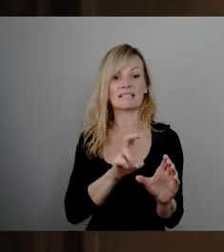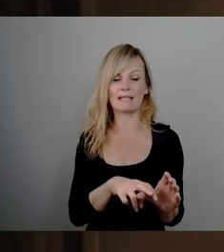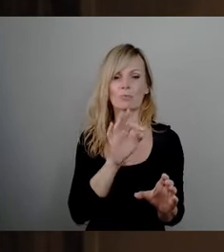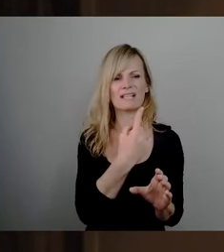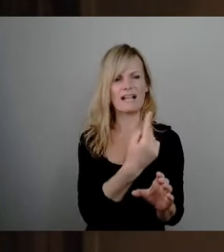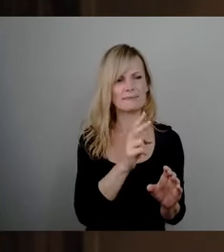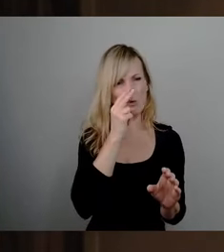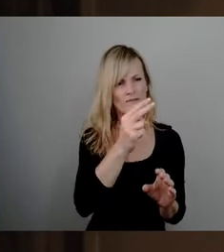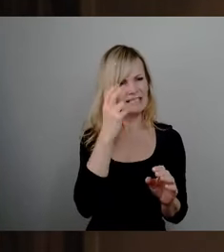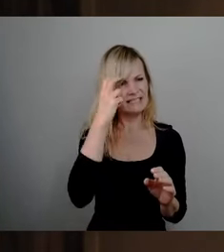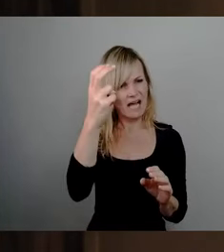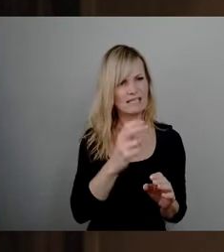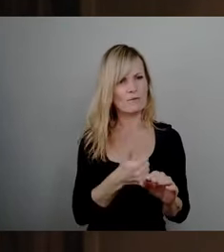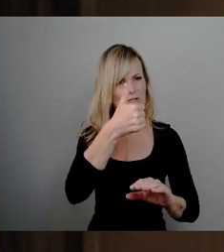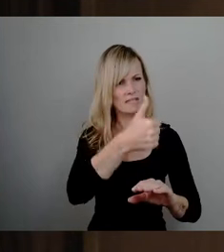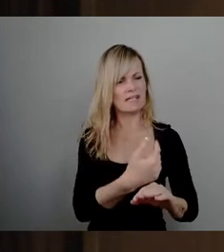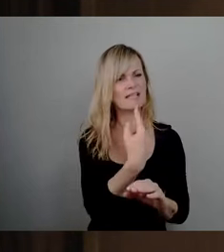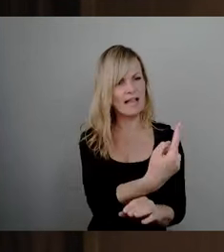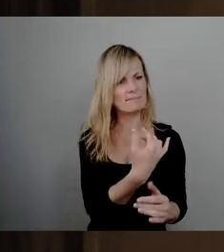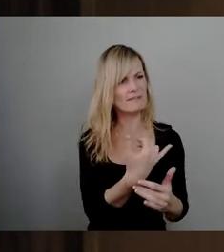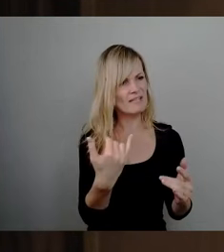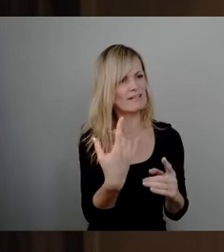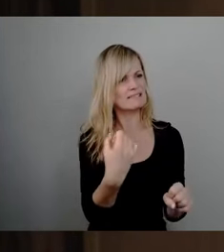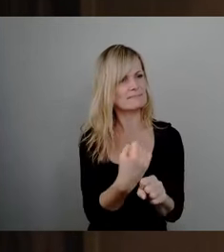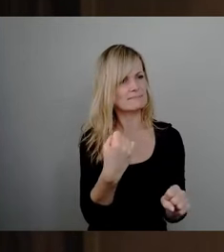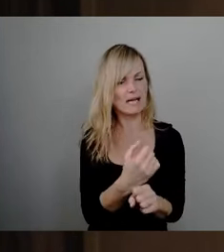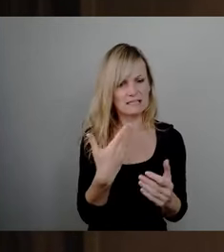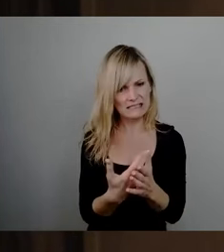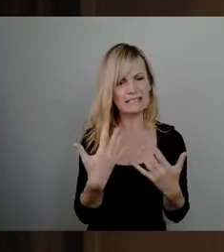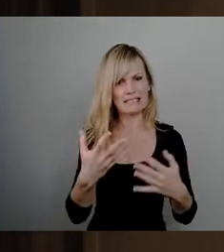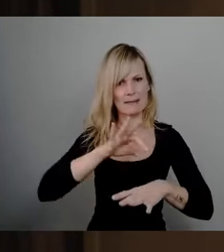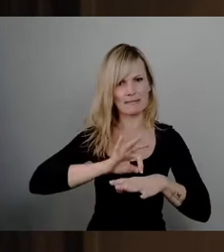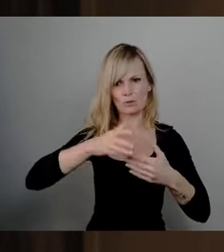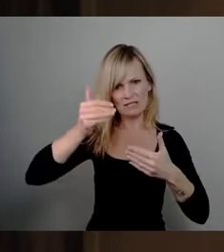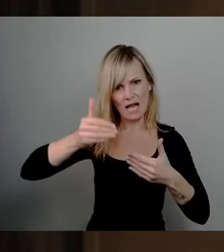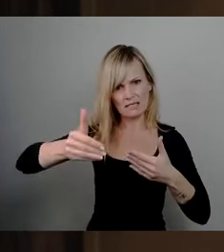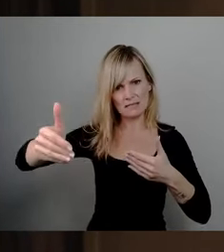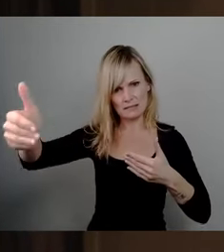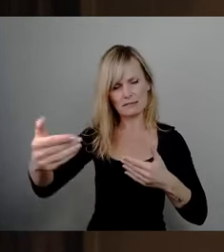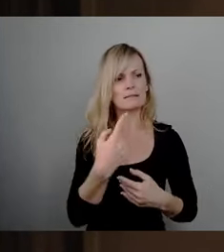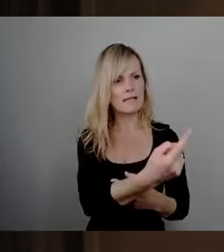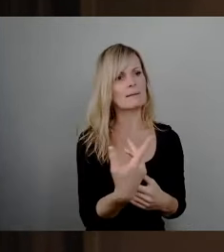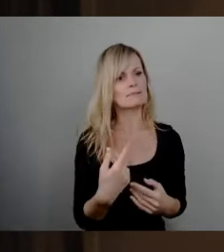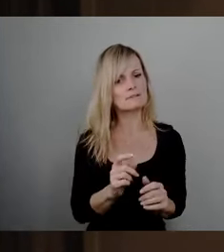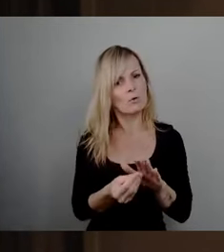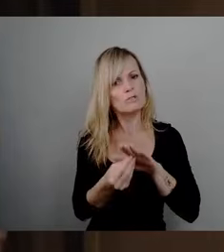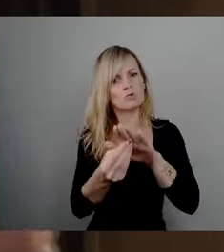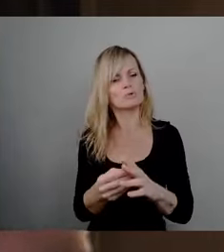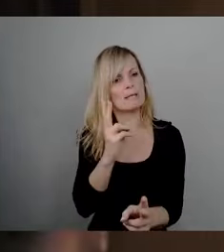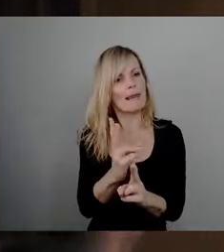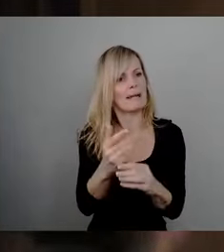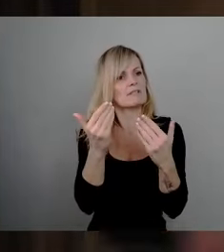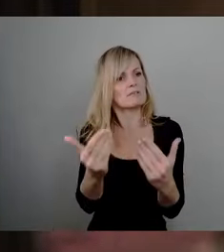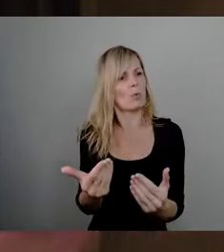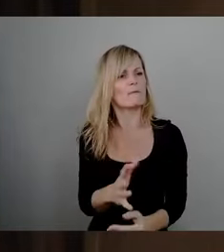absichert, dass der 10-Minuten-Grundtag bei Bus und Bahn abgesichert sein wird. Vielen Dank. Okay,